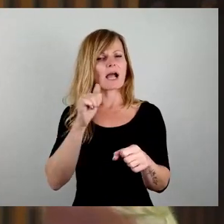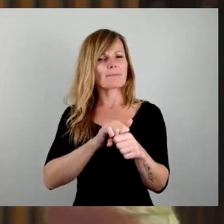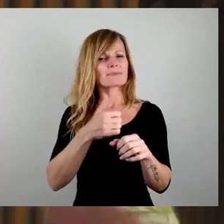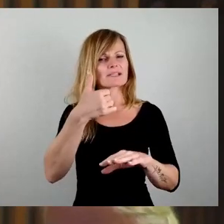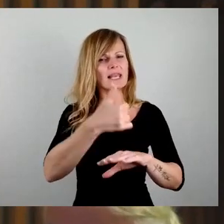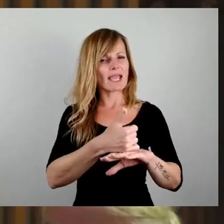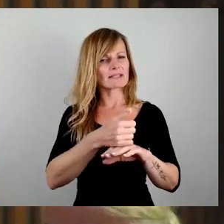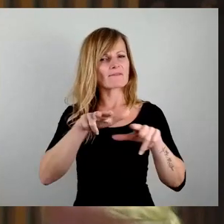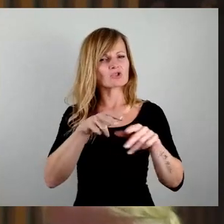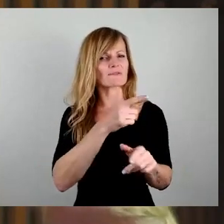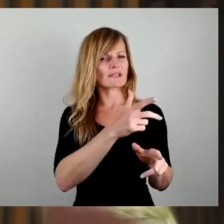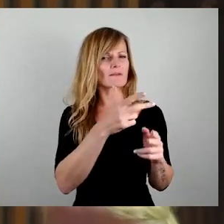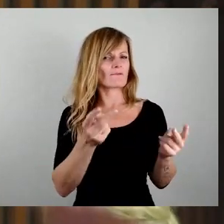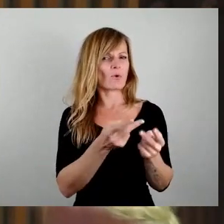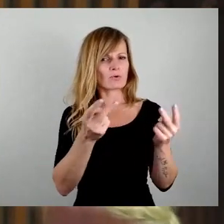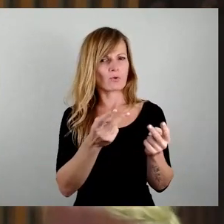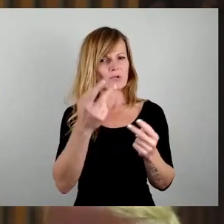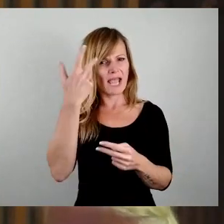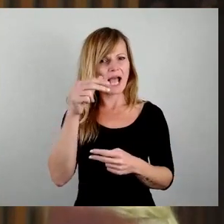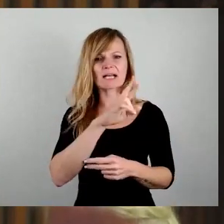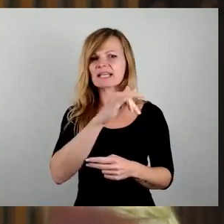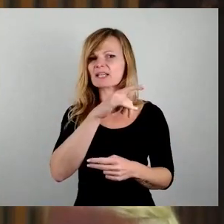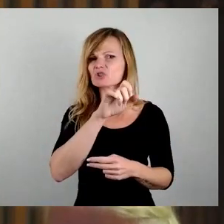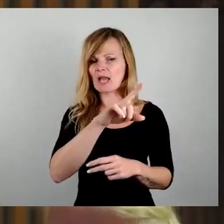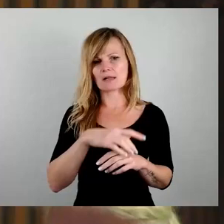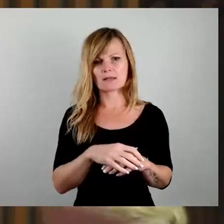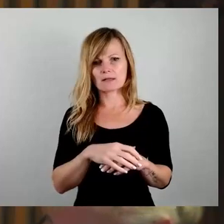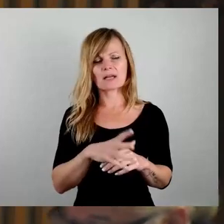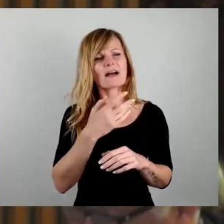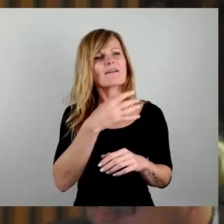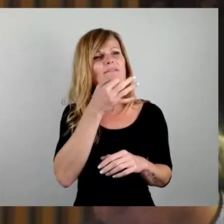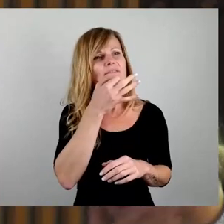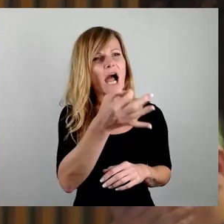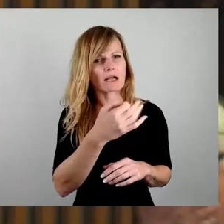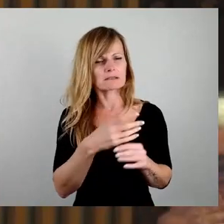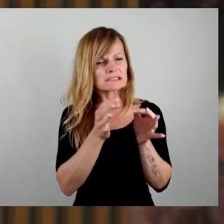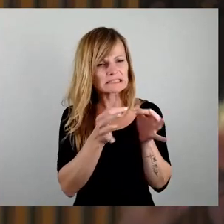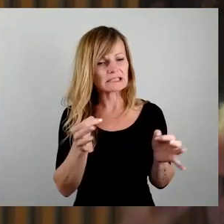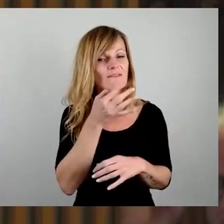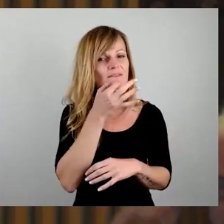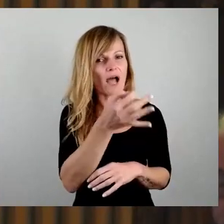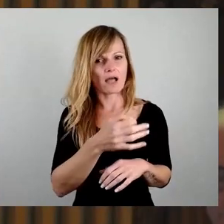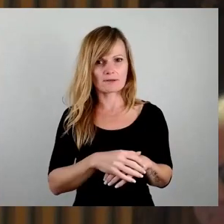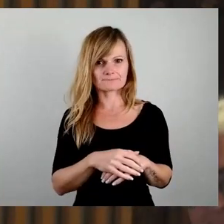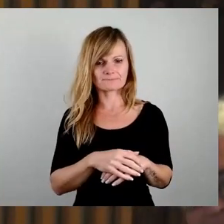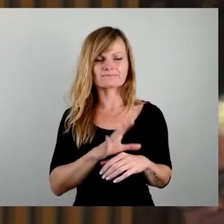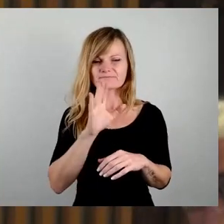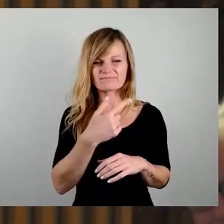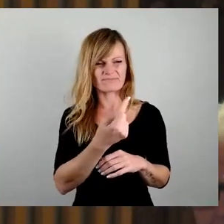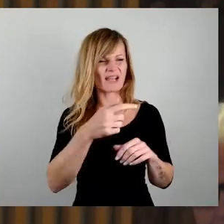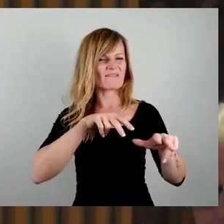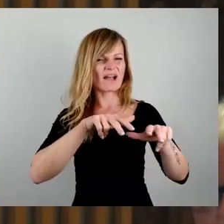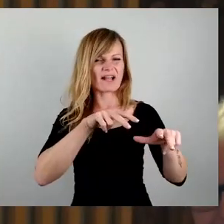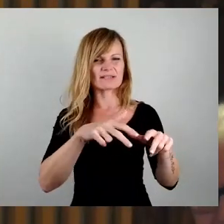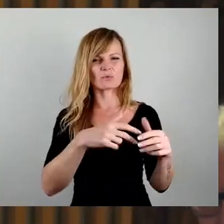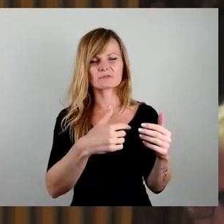ausdrücklich gefragt, er hat wieder diesen Serm und bla bla bla, ich kann es nicht mehr hören, dieses Verwaltungsgeplubber, um uns sozusagen irgendwie